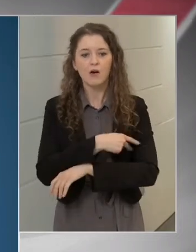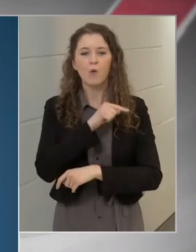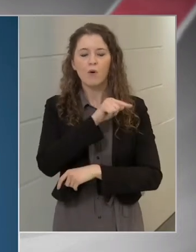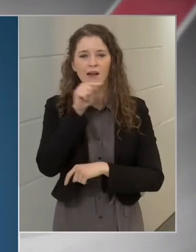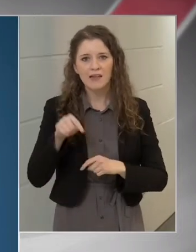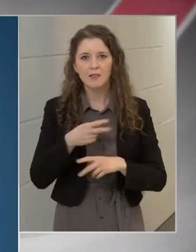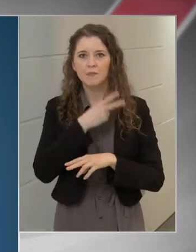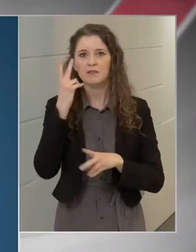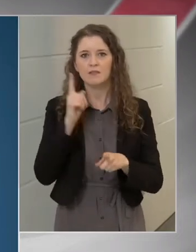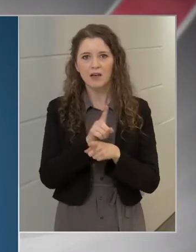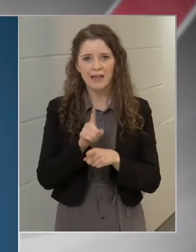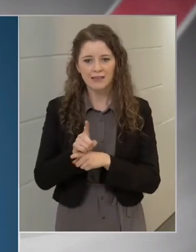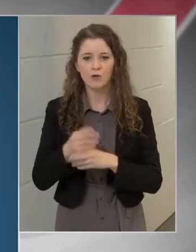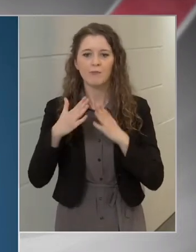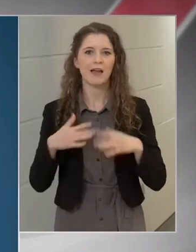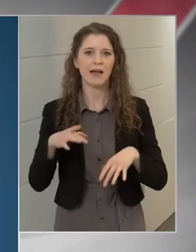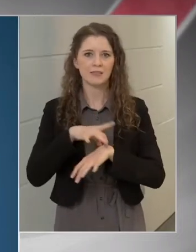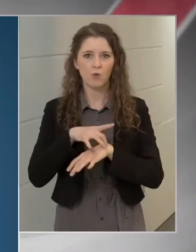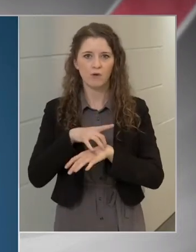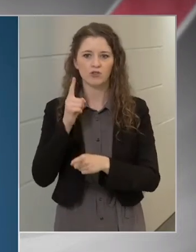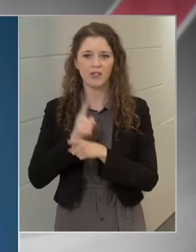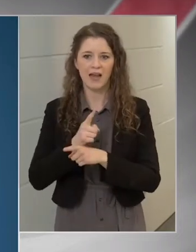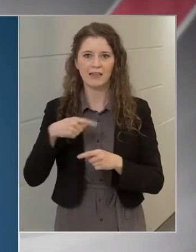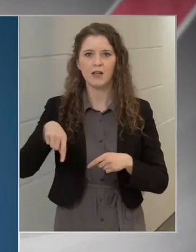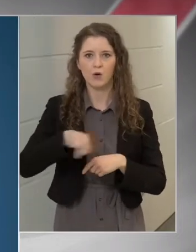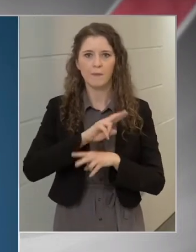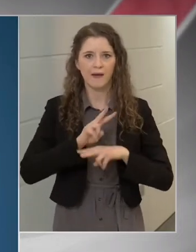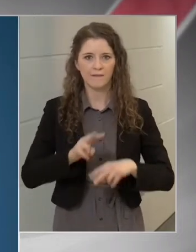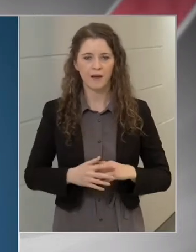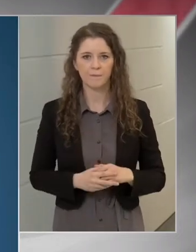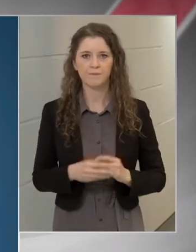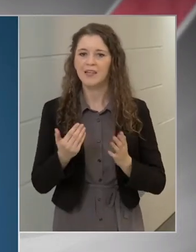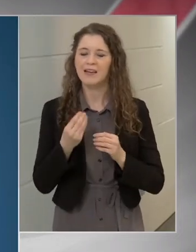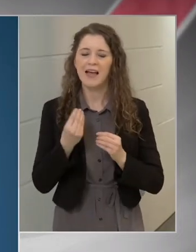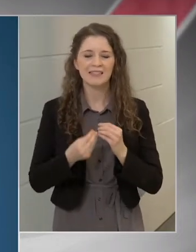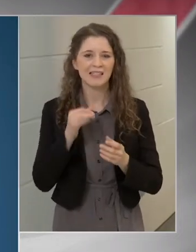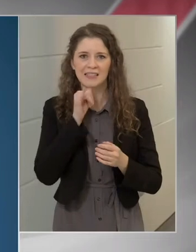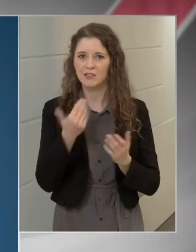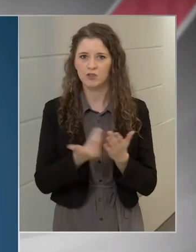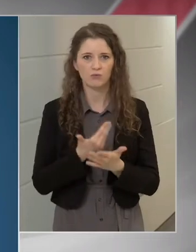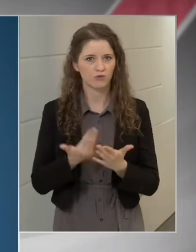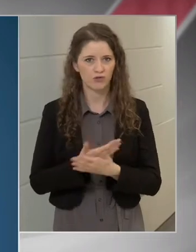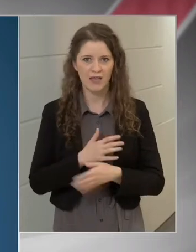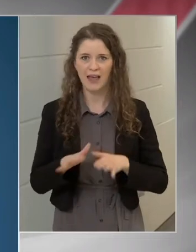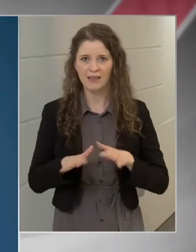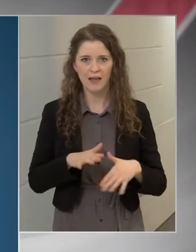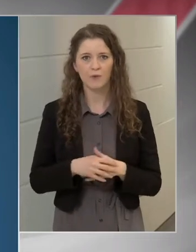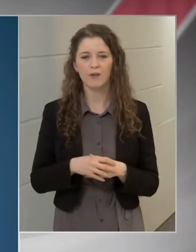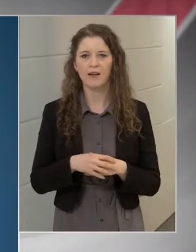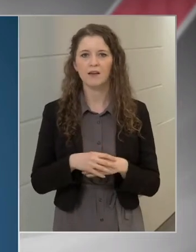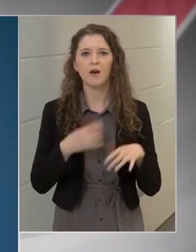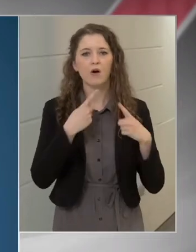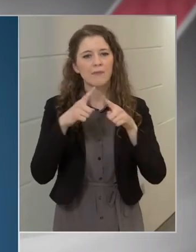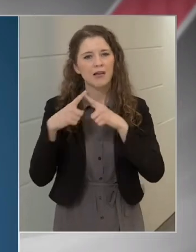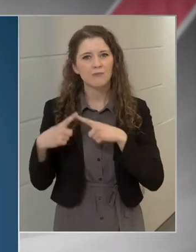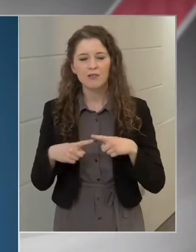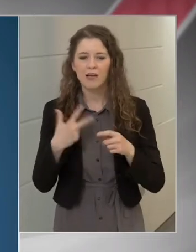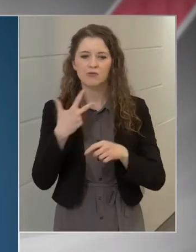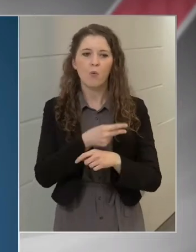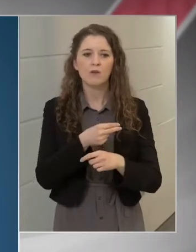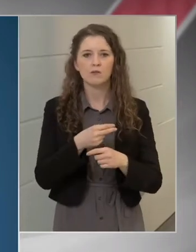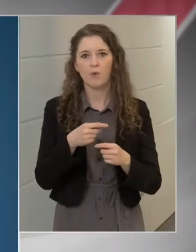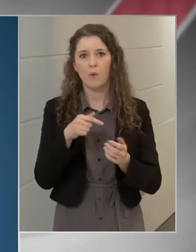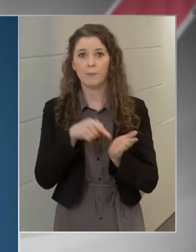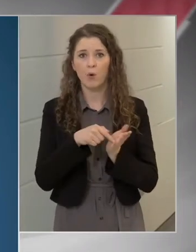és házi orvosi rendelőkben vannak, ezért nincs szükség egyelőre arra, hogy egyéb oltópontokat vonjunk be,